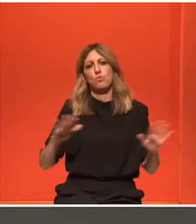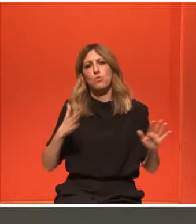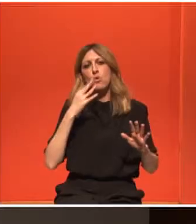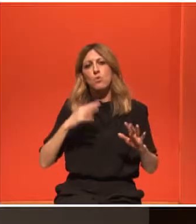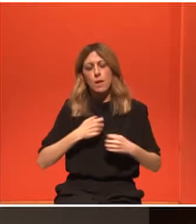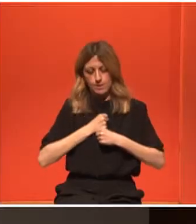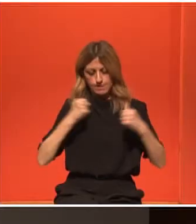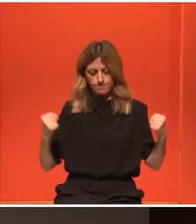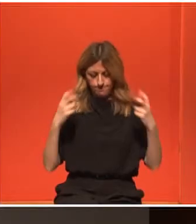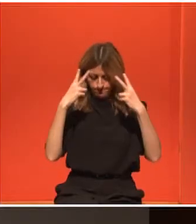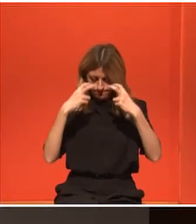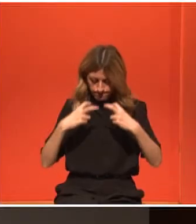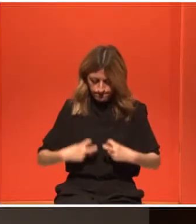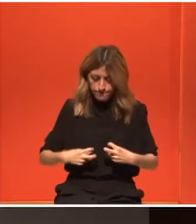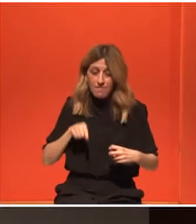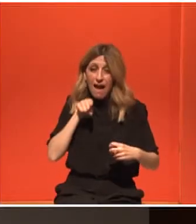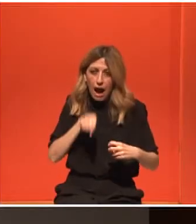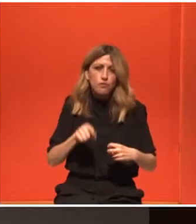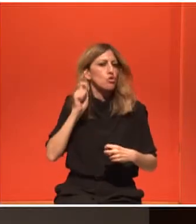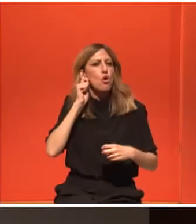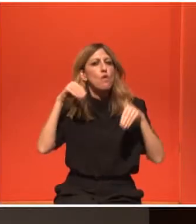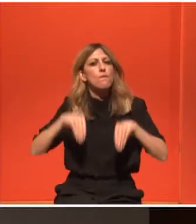Πολύ ωραία. Καταρίνα Σαράντοπούλου,